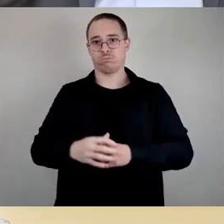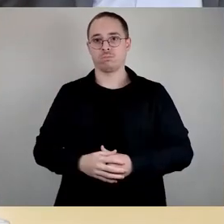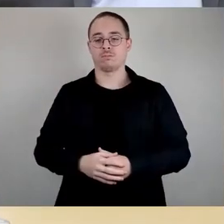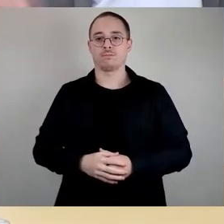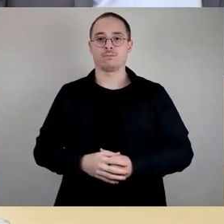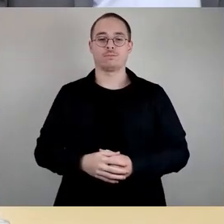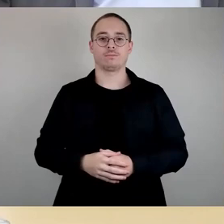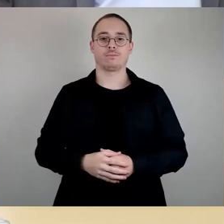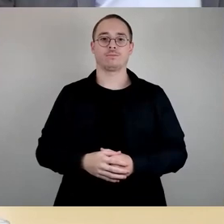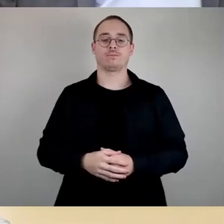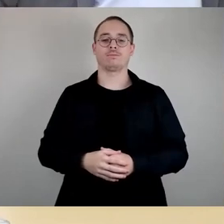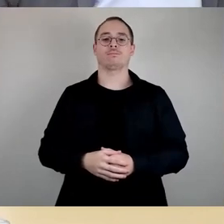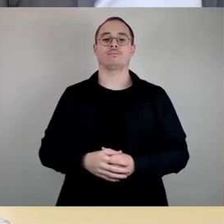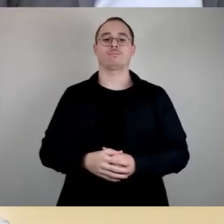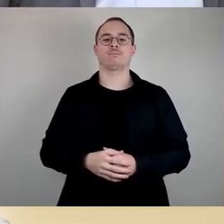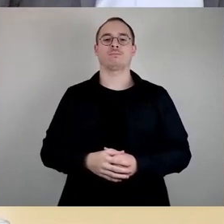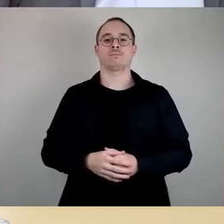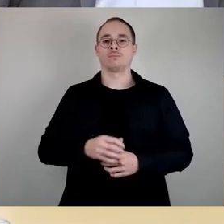Das bringt uns zum nächsten Mal.